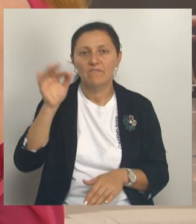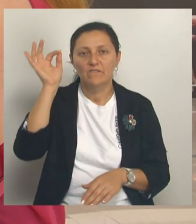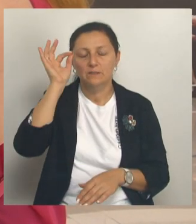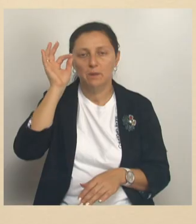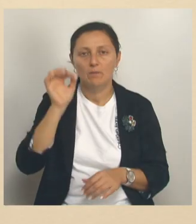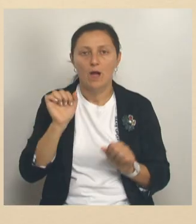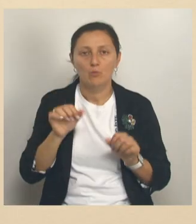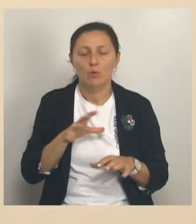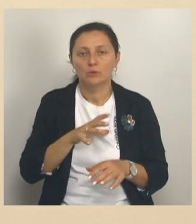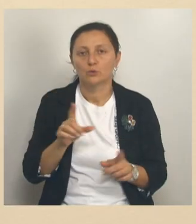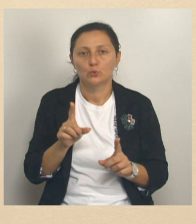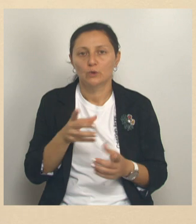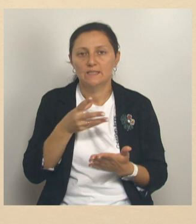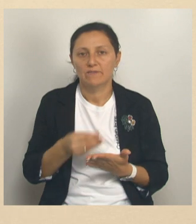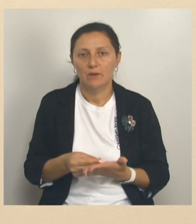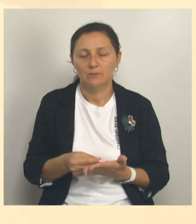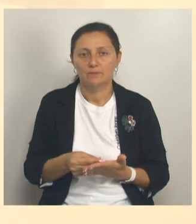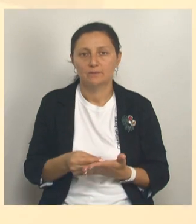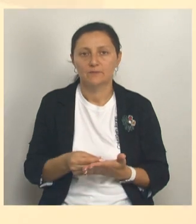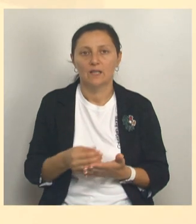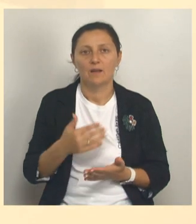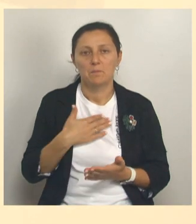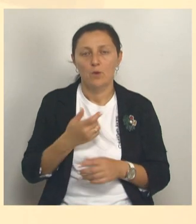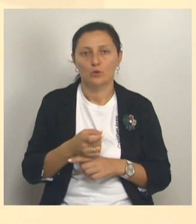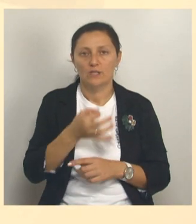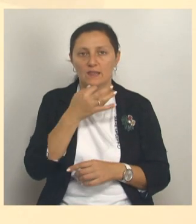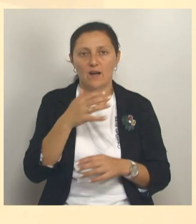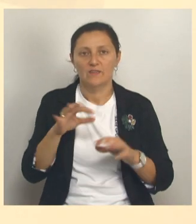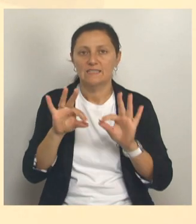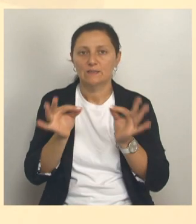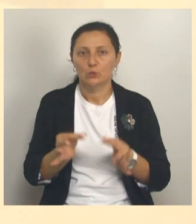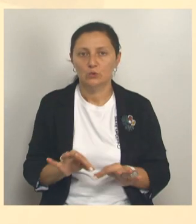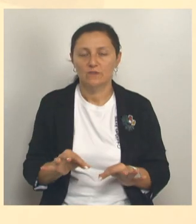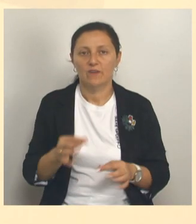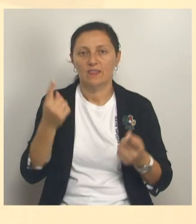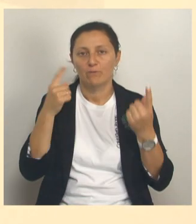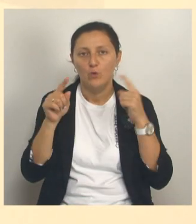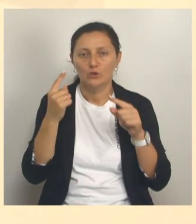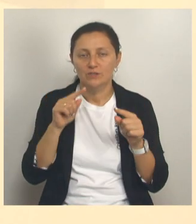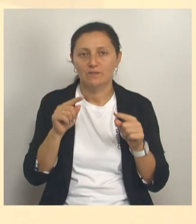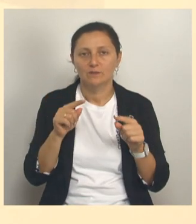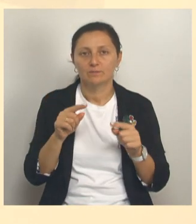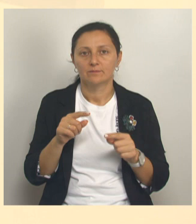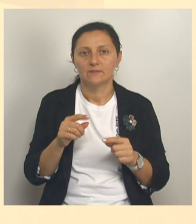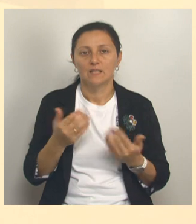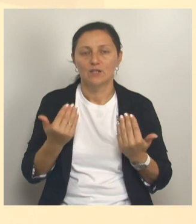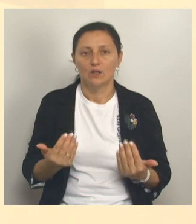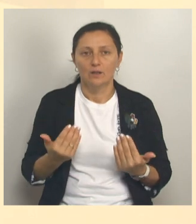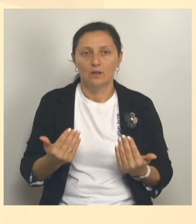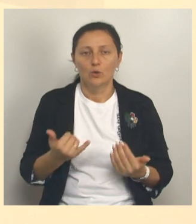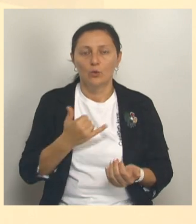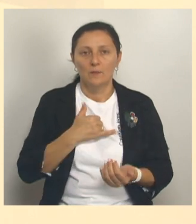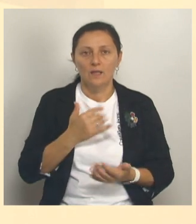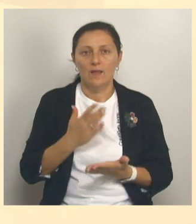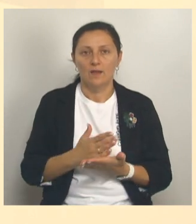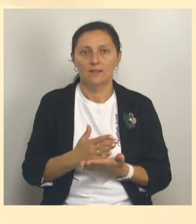может, нечто философское. Мне вообще очень нравится искусство, разные проявления творчества. И сейчас у меня